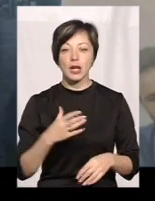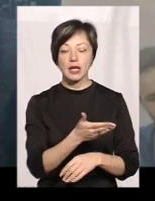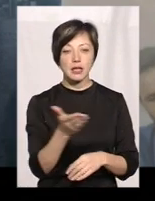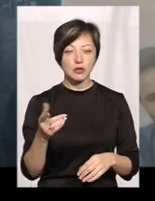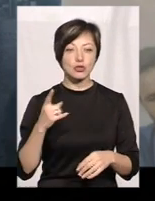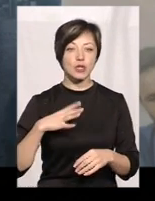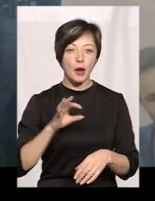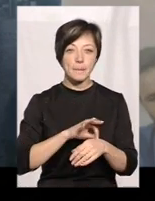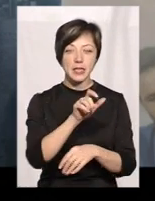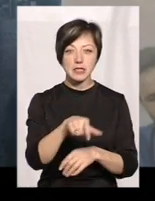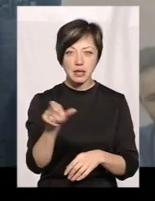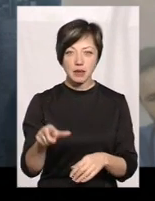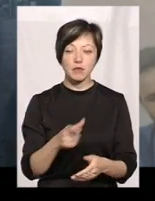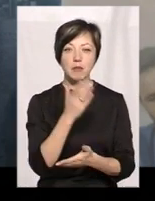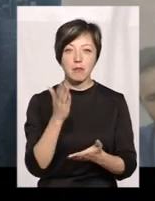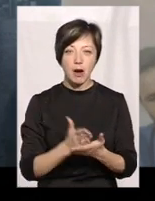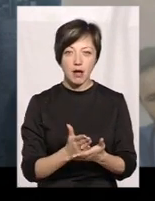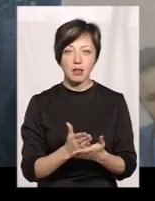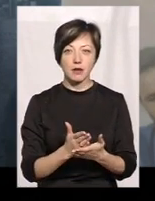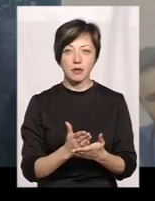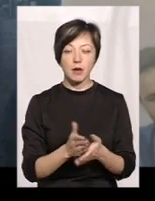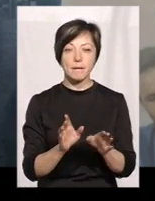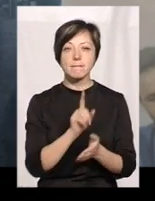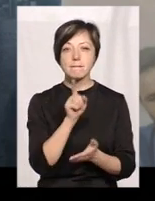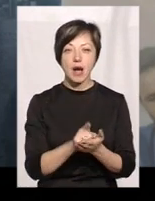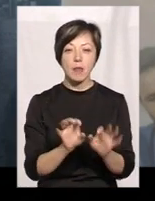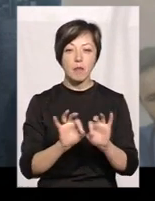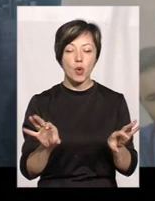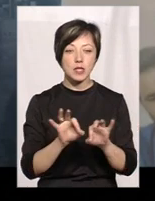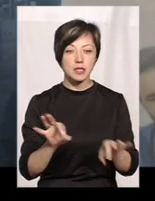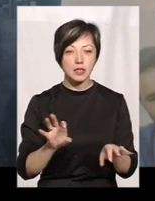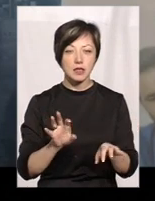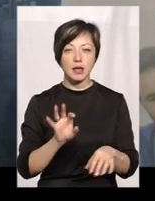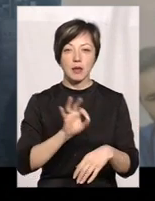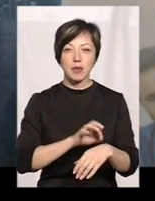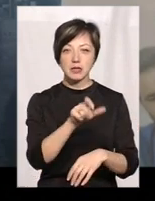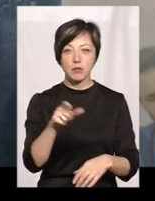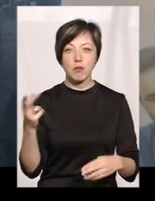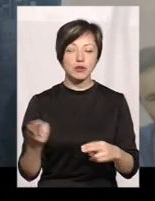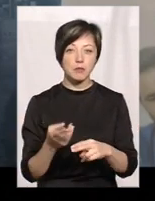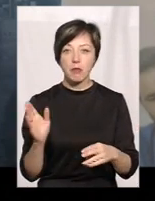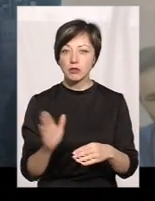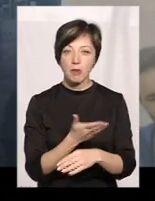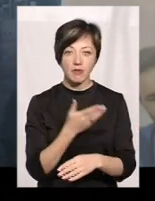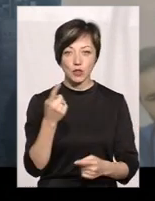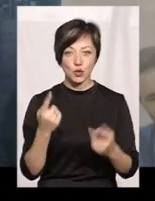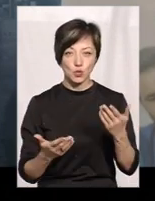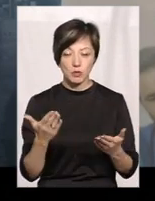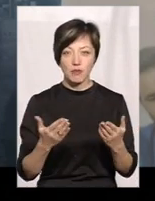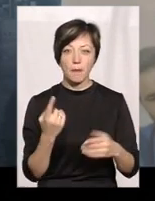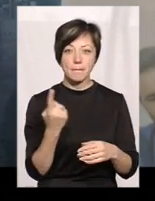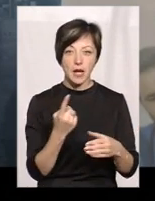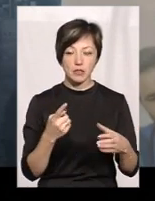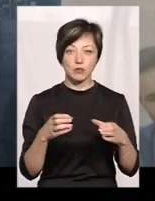що чекає пацієнтів, для того, щоб вони мали пояснити пацієнтам і позбавити їх сумнівів. Це перший блок.